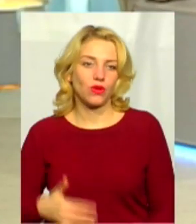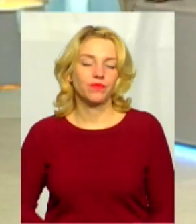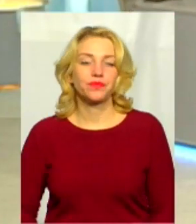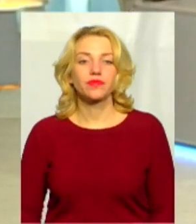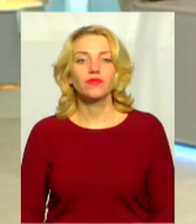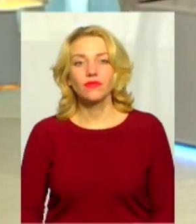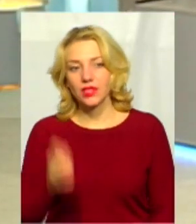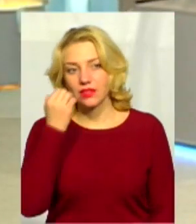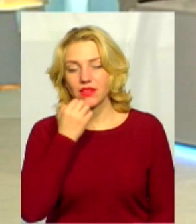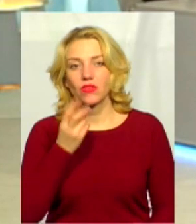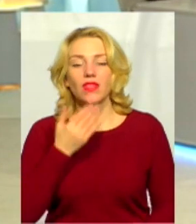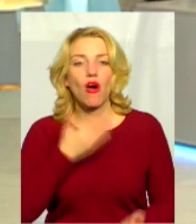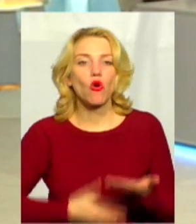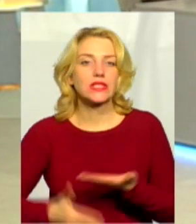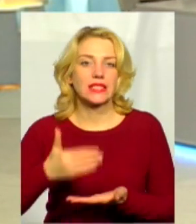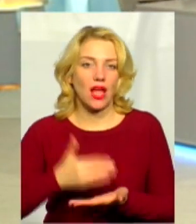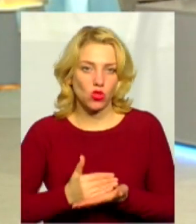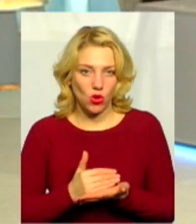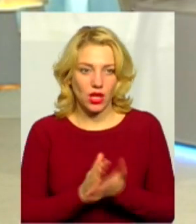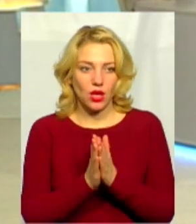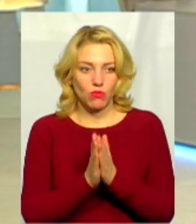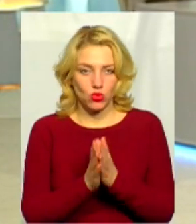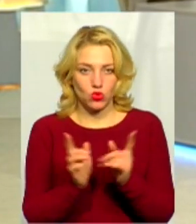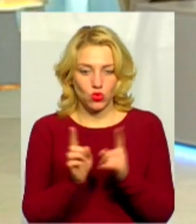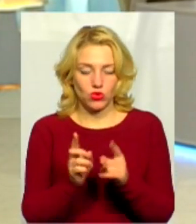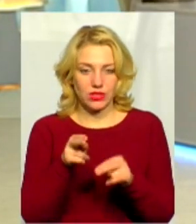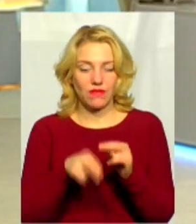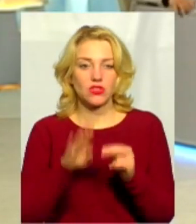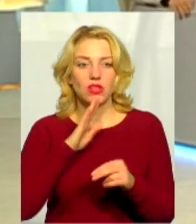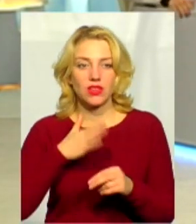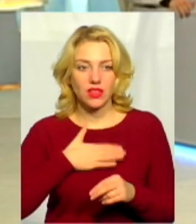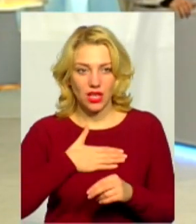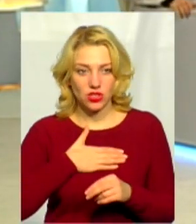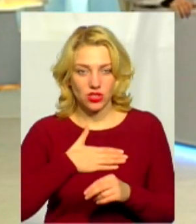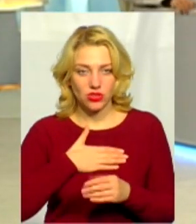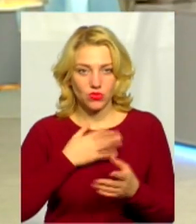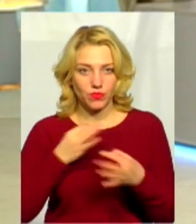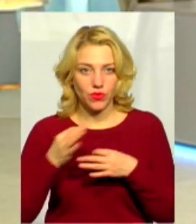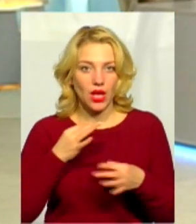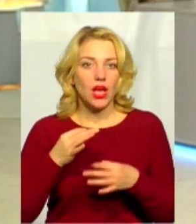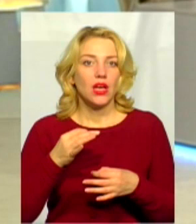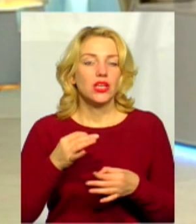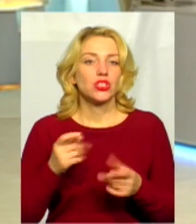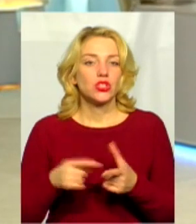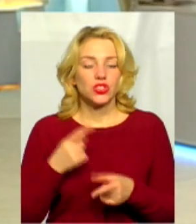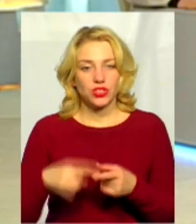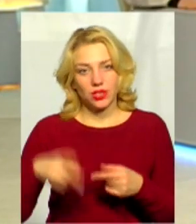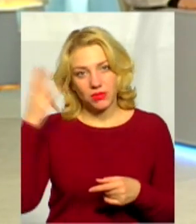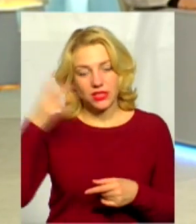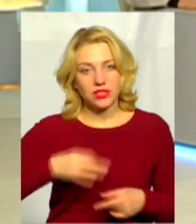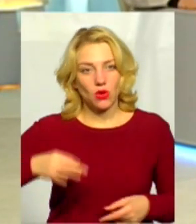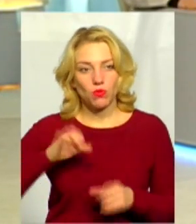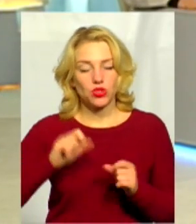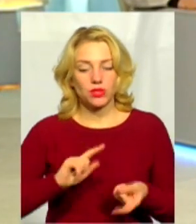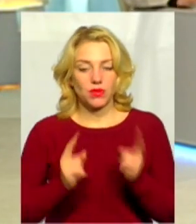вам. І, пане Степан, на останок дуже коротко вас попрошу завершити нашу футуристичну картину. Чи Хмельницька область